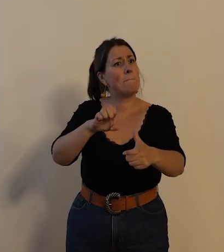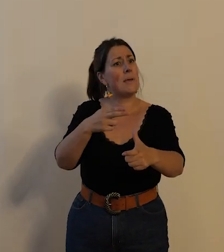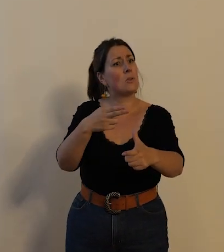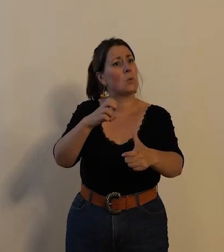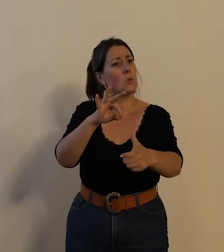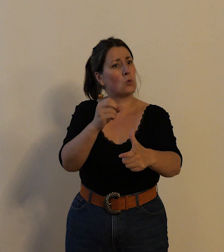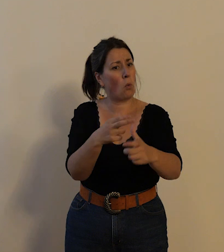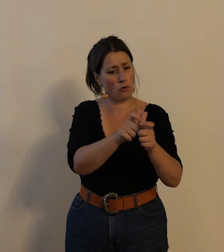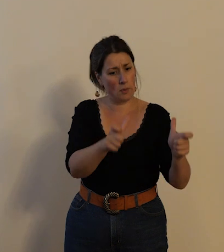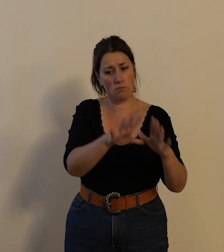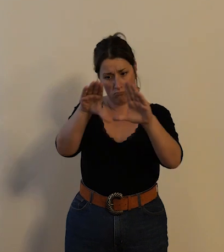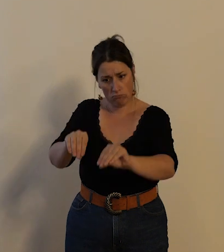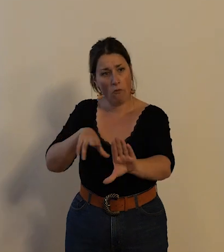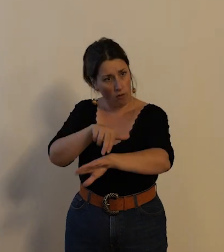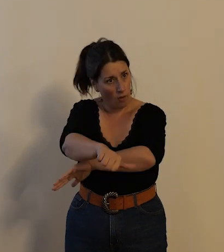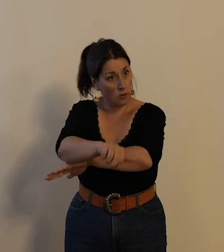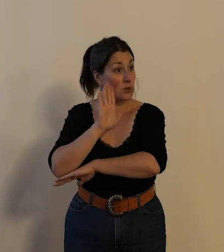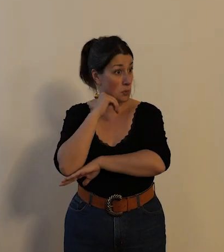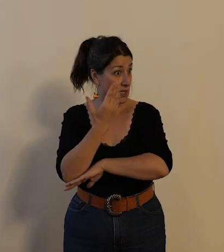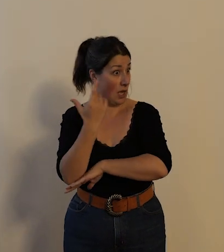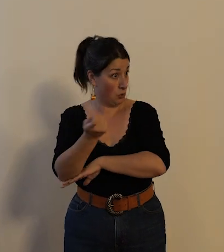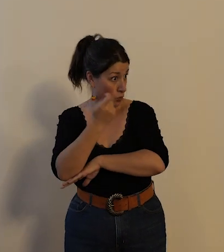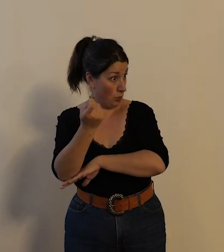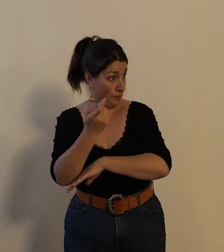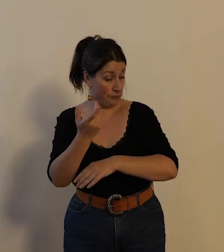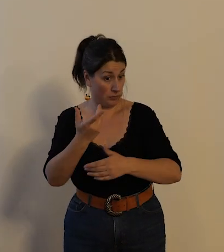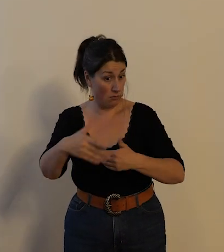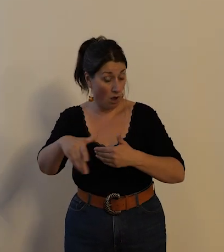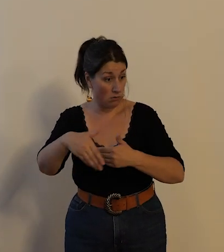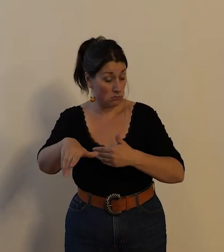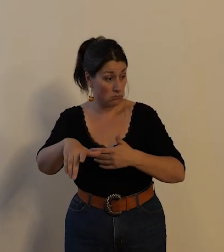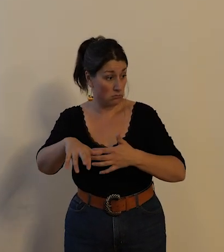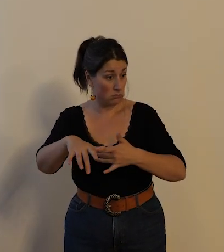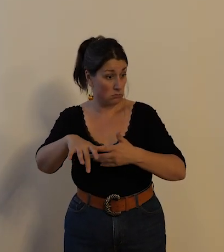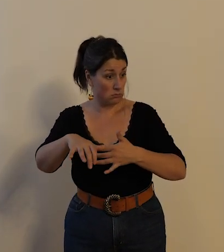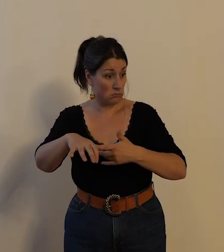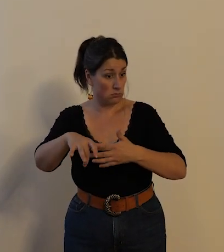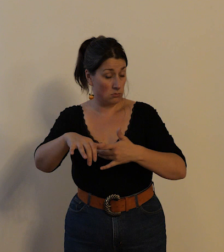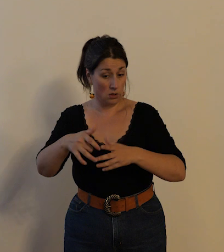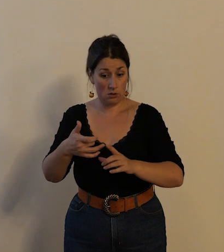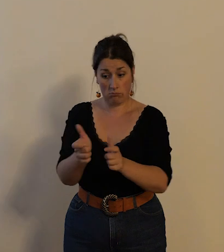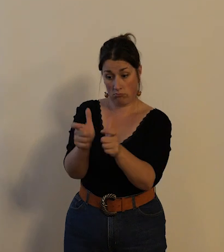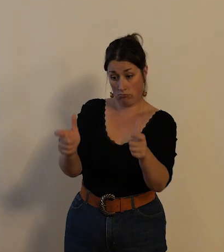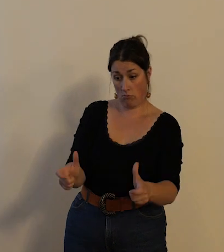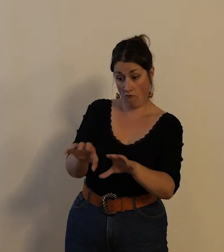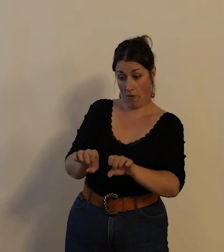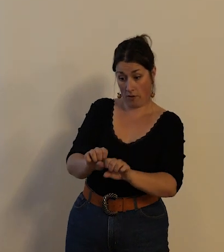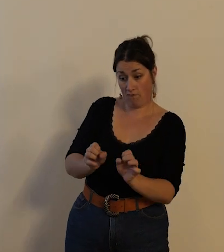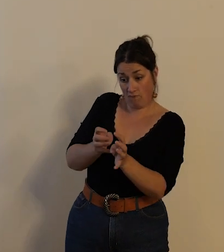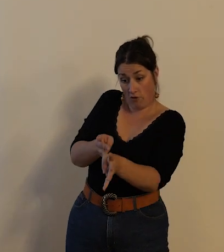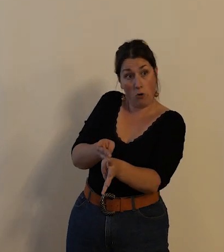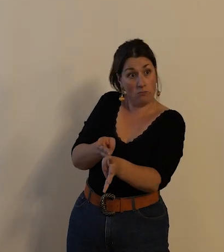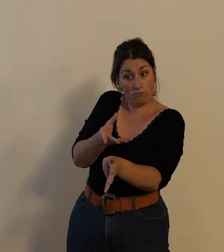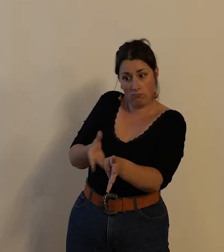nous aurons à tour l'un des l'un des fabricants de vélos